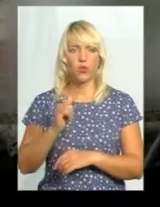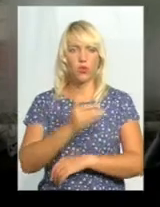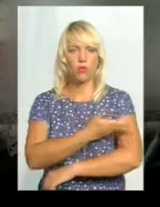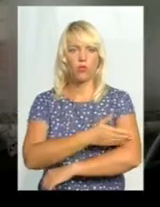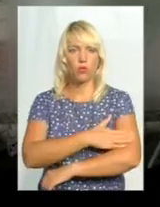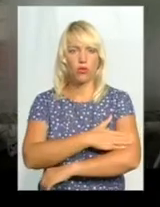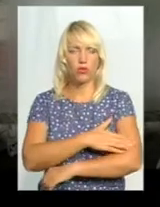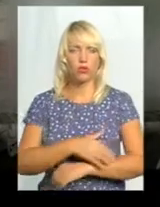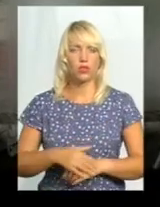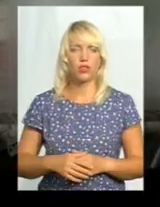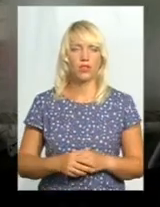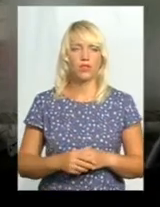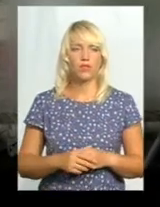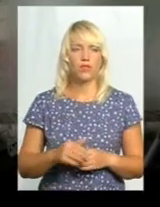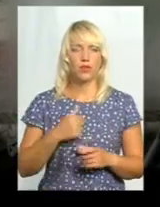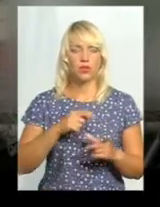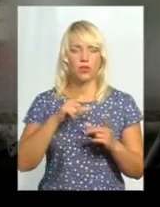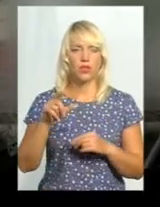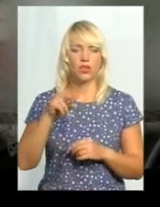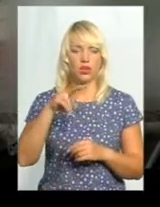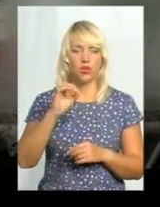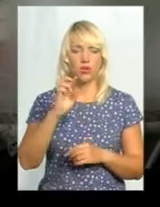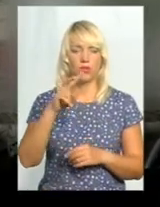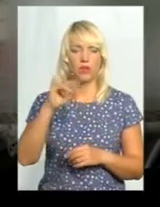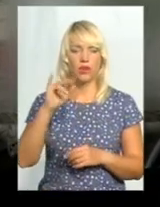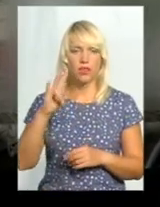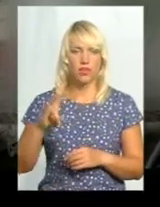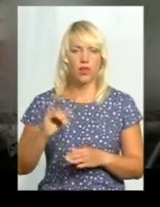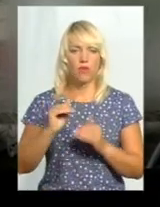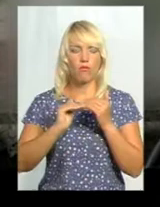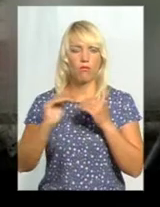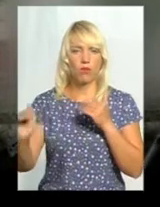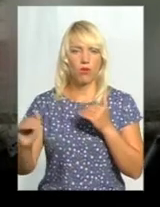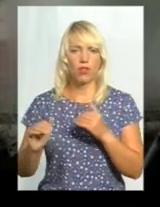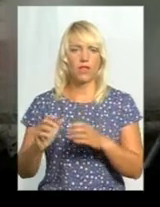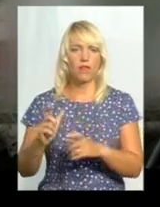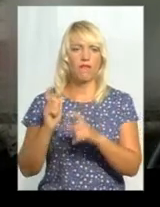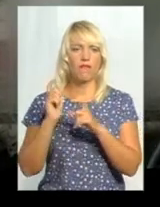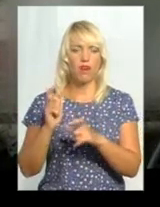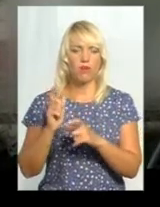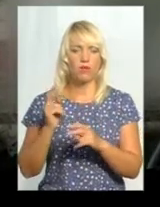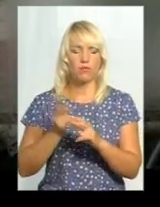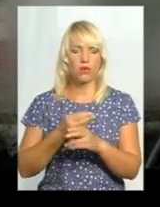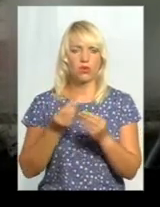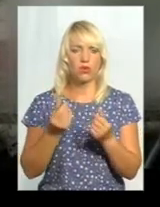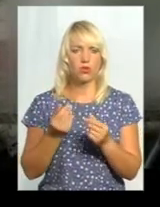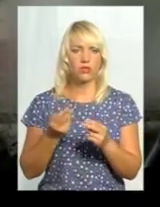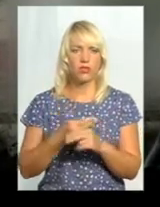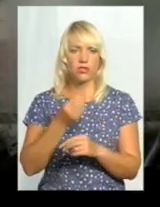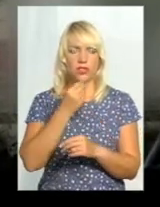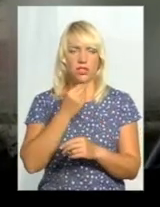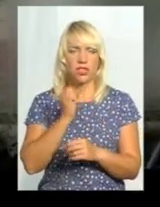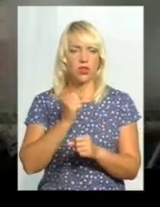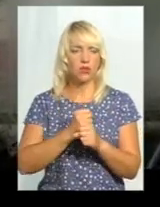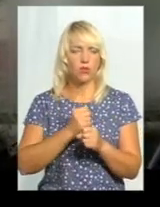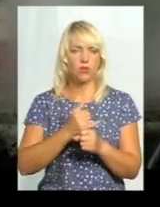100, 5 відлюблено. В поле якийсь дали нам огончик, знову ж ні їди, ні грошей, нічого. І як такої роботи толком